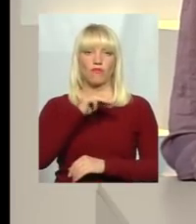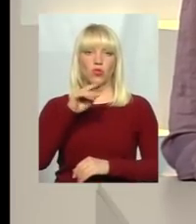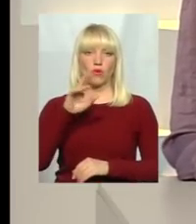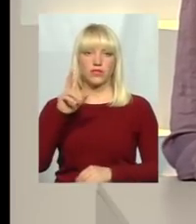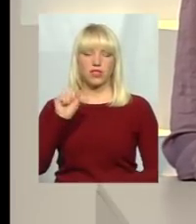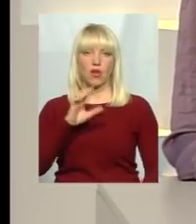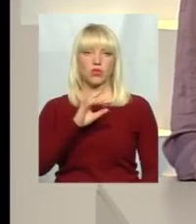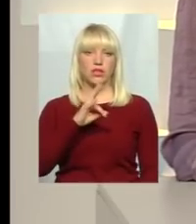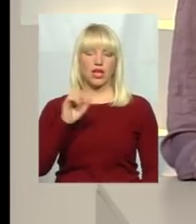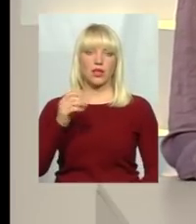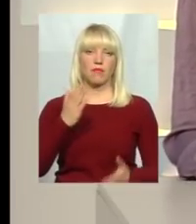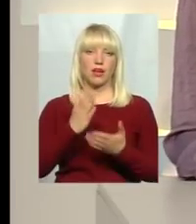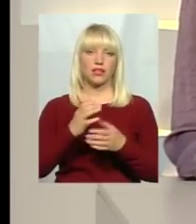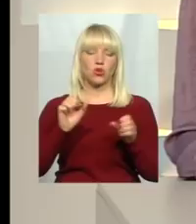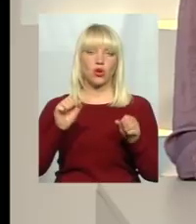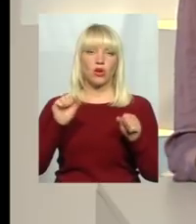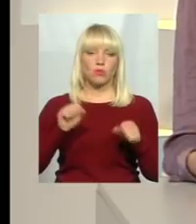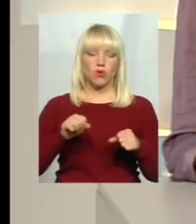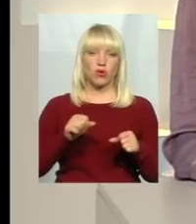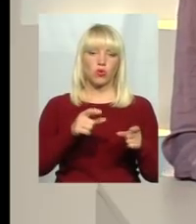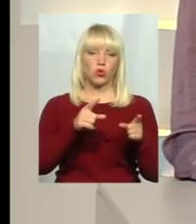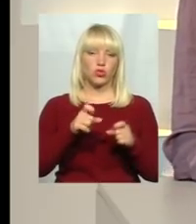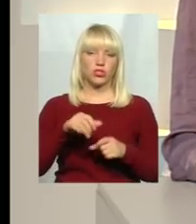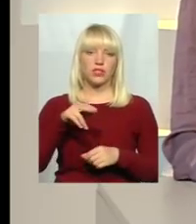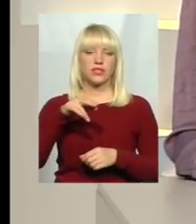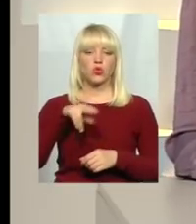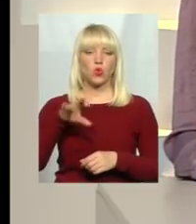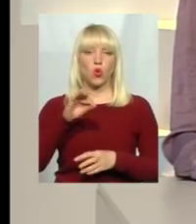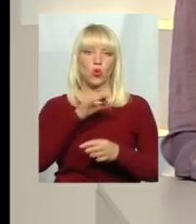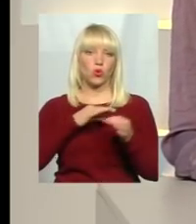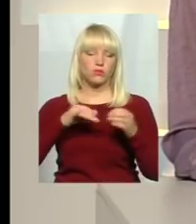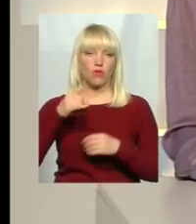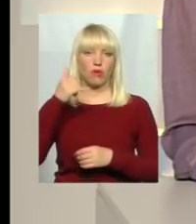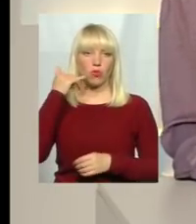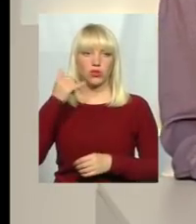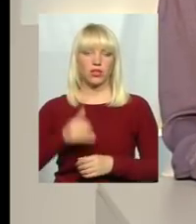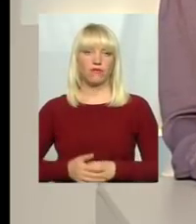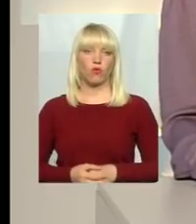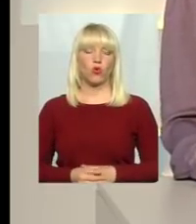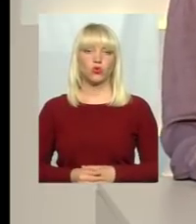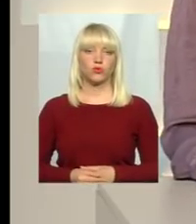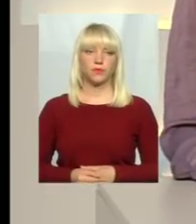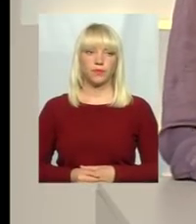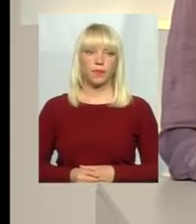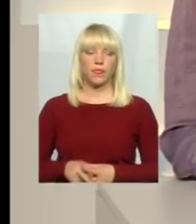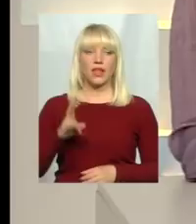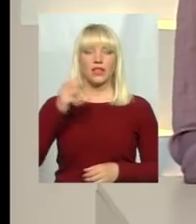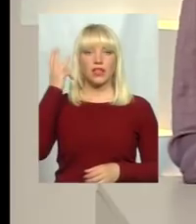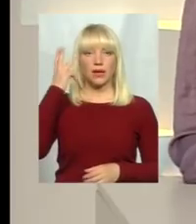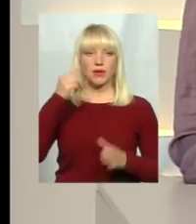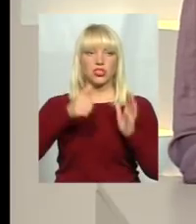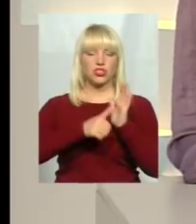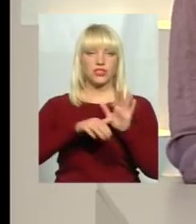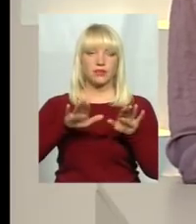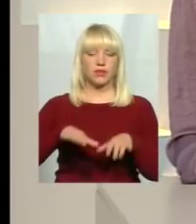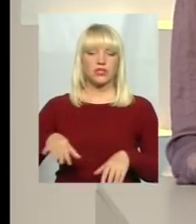нагоду долучитися до розмови або телефоном, або пишіть коментарі під прямою трансляцією у Фейсбук. На Хмельниччині шість міст